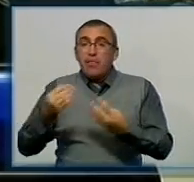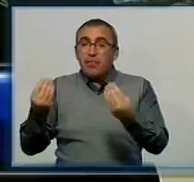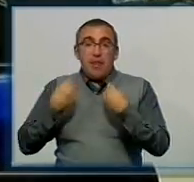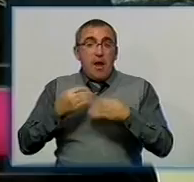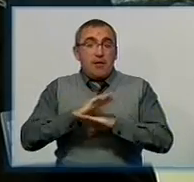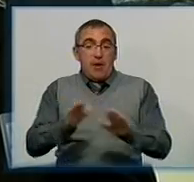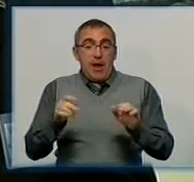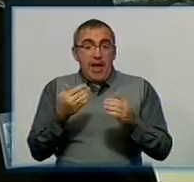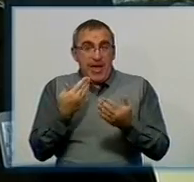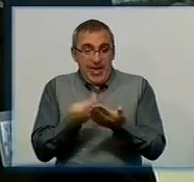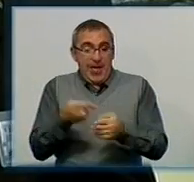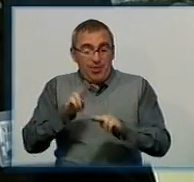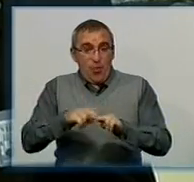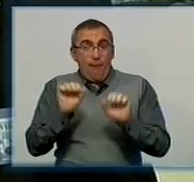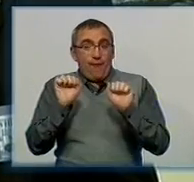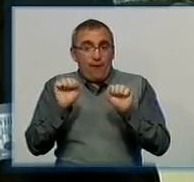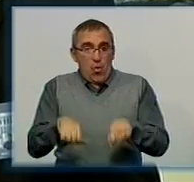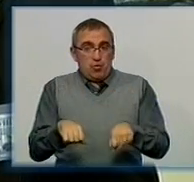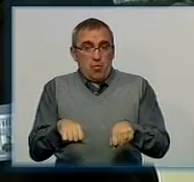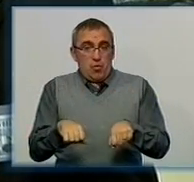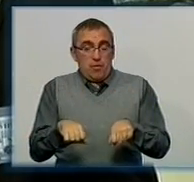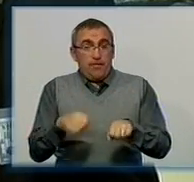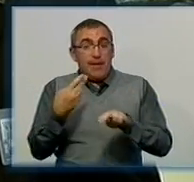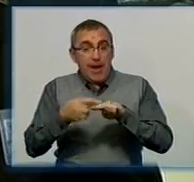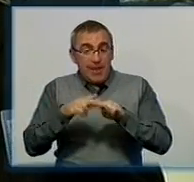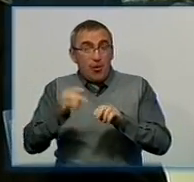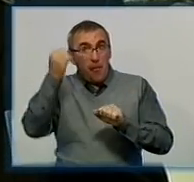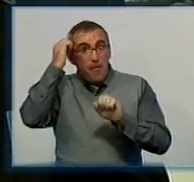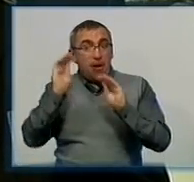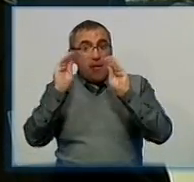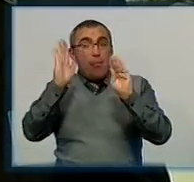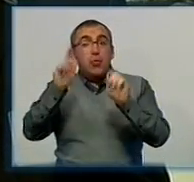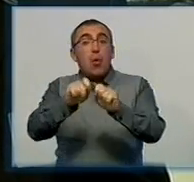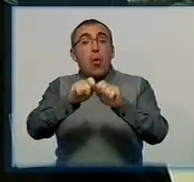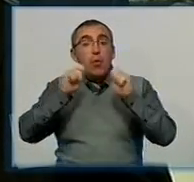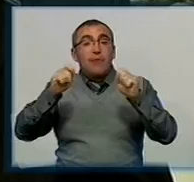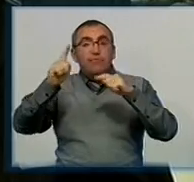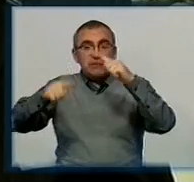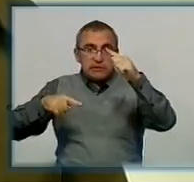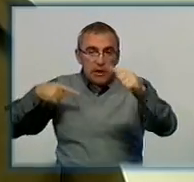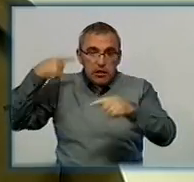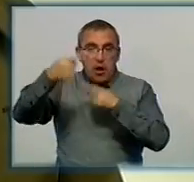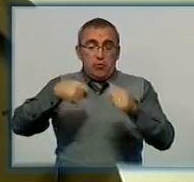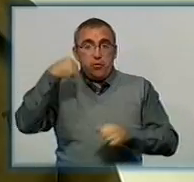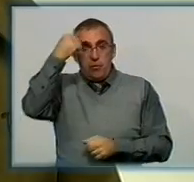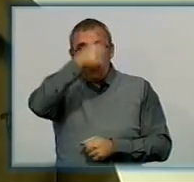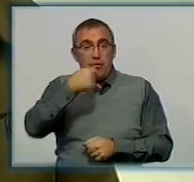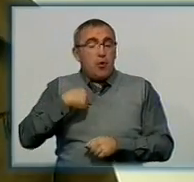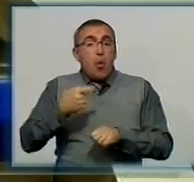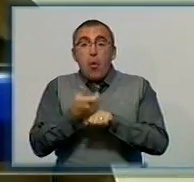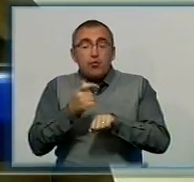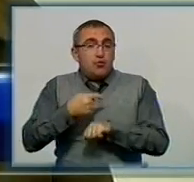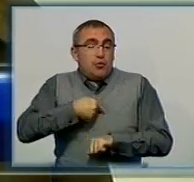нам цієї можливості, тому цей пам'ятник буде відкрити вступного року. Я дуже тронут